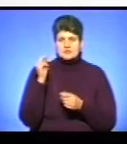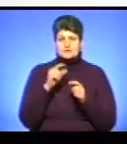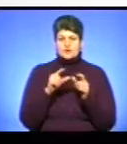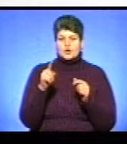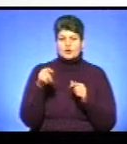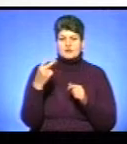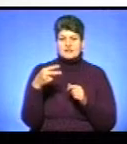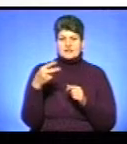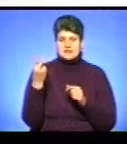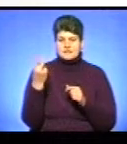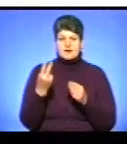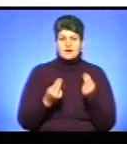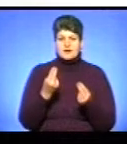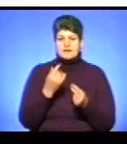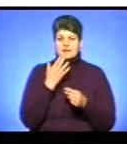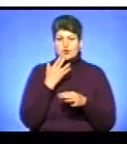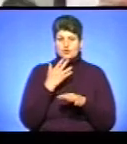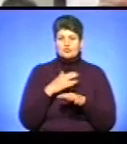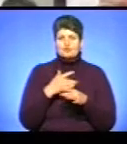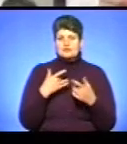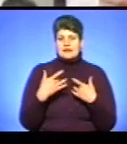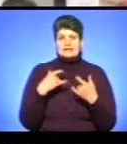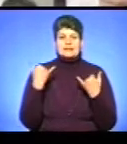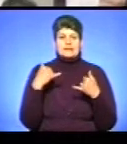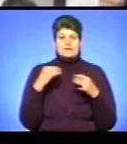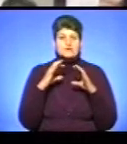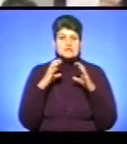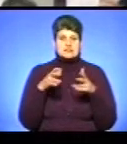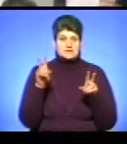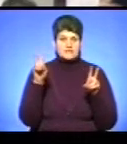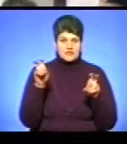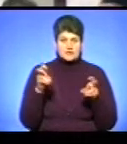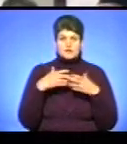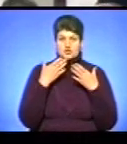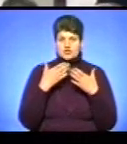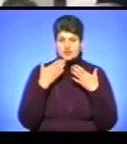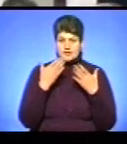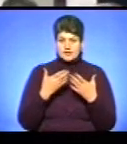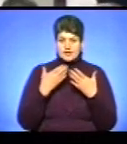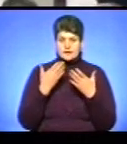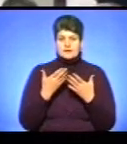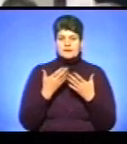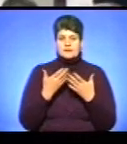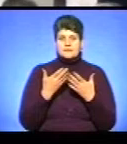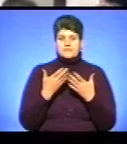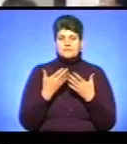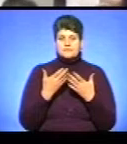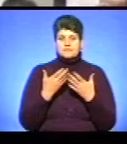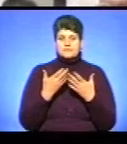22. Грає в Народному театрі «Диво світ». Під час майстер-класу прочитала байку Леоніда Глібова «Урачі і мухи».